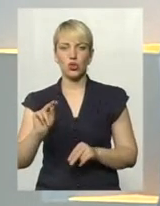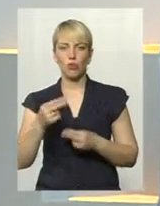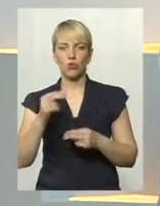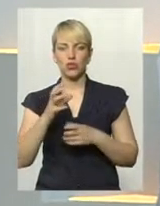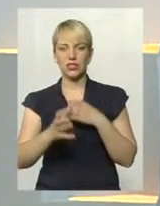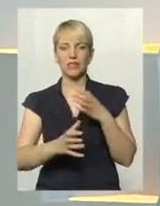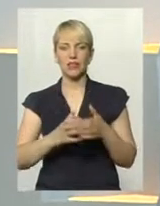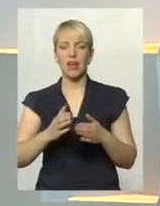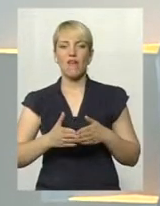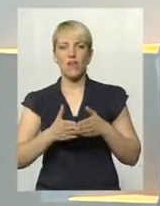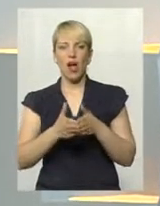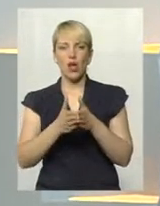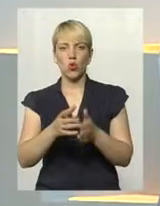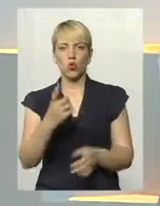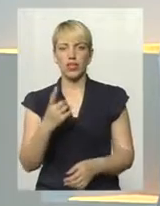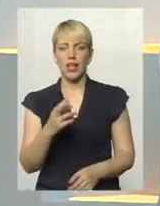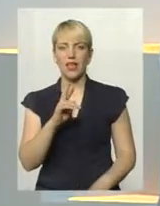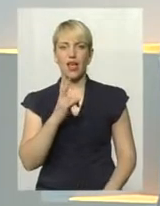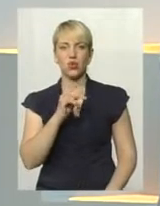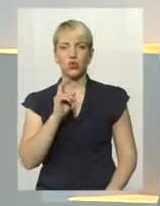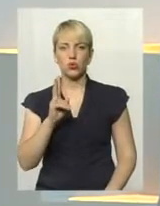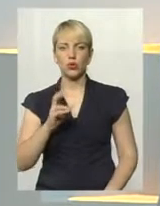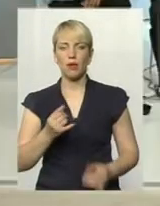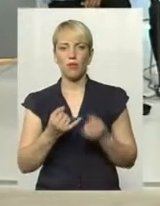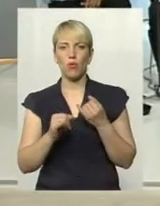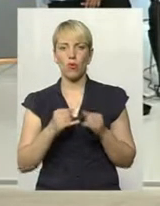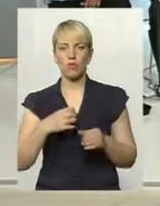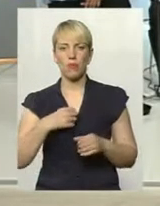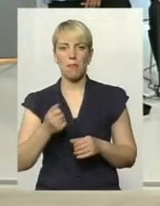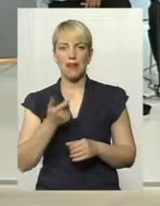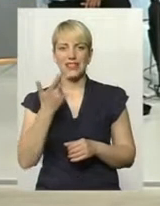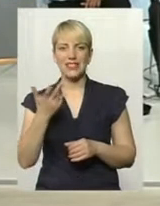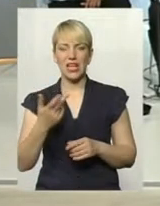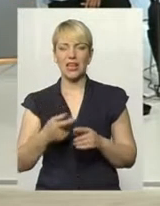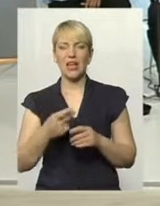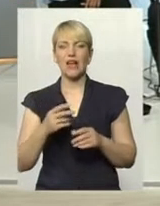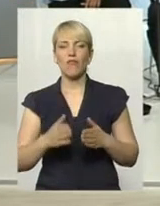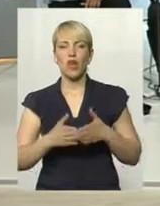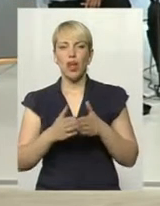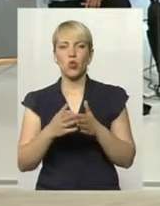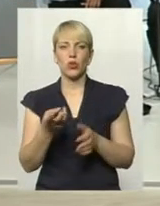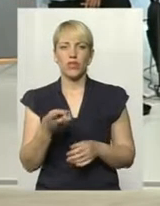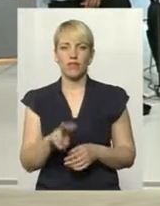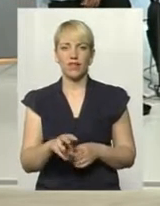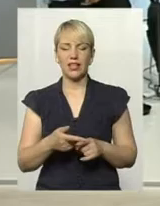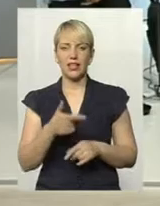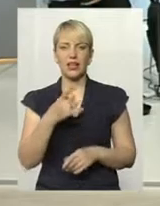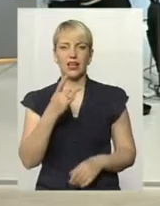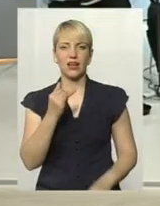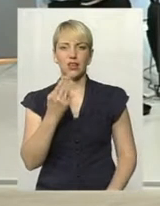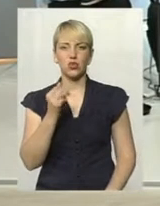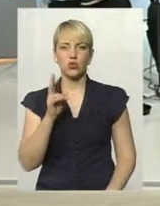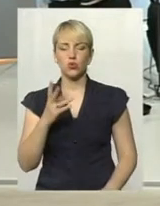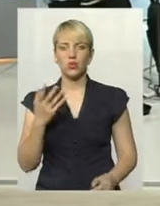Каної-одиночка. Це Дмитро Янчук, бронзовий призер чемпіонату світу Каної-двійка. Це Інна Грещун, яка вже в цьому